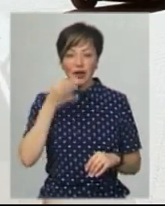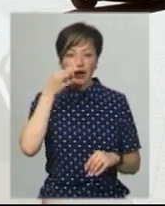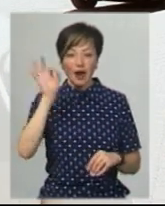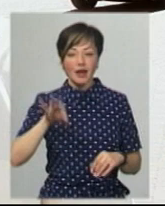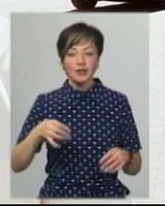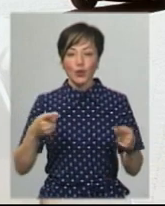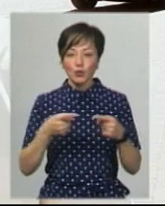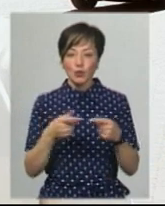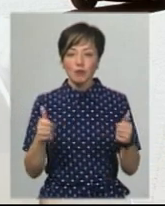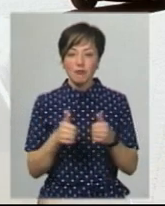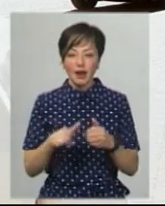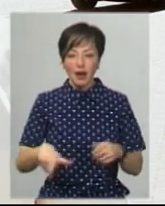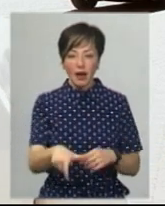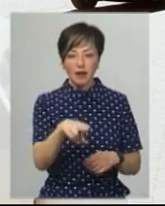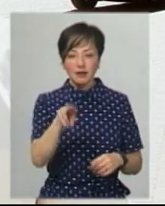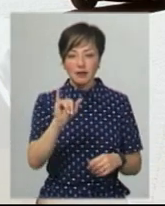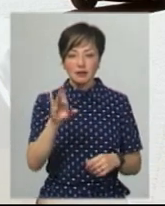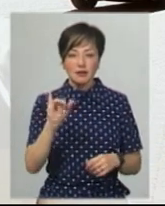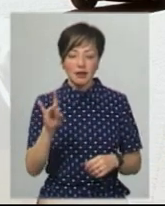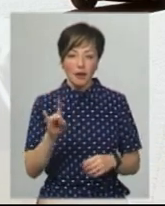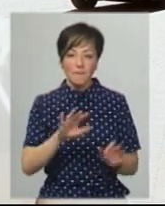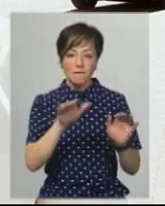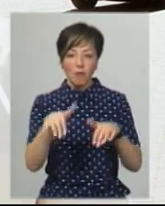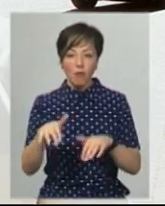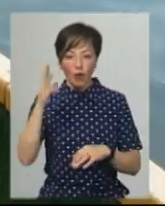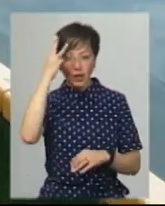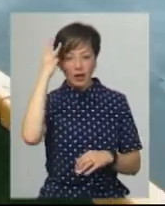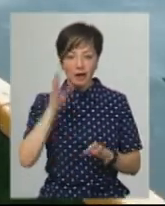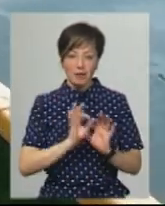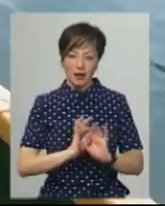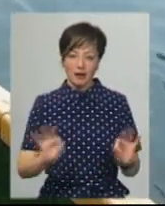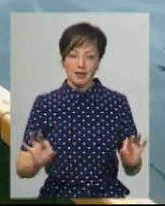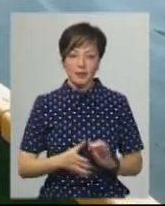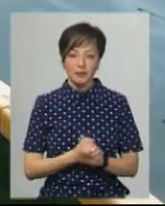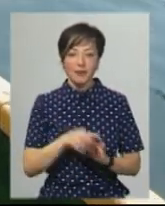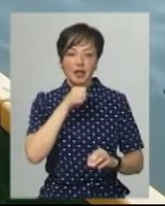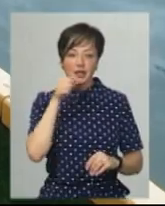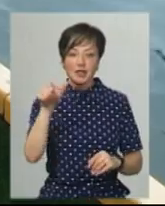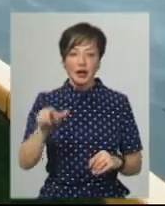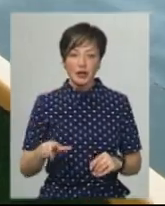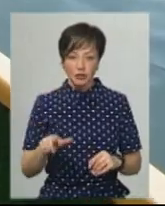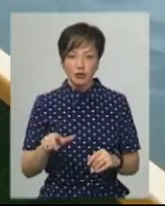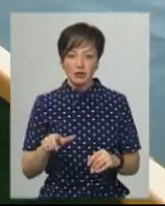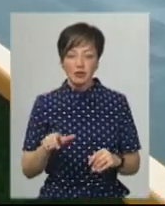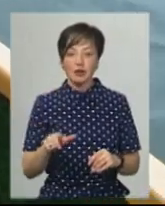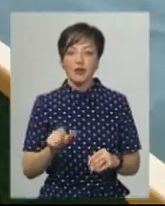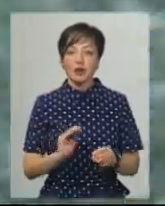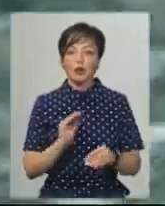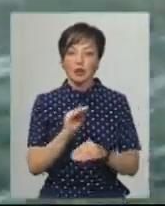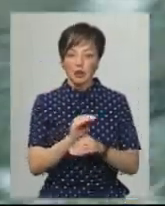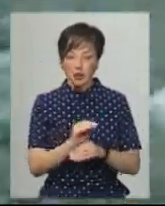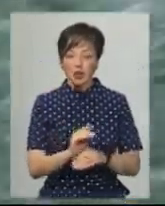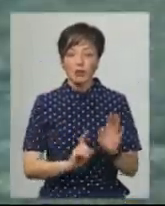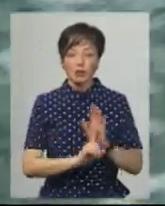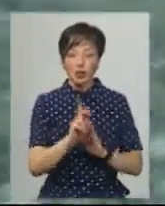куточок біля Дністра, Поділля наша прекрасна». Староста Рудковецького старостинського округу додає, на